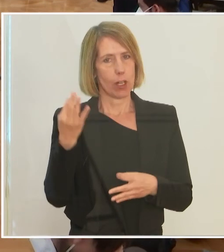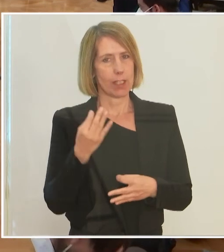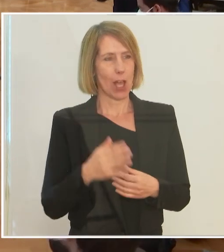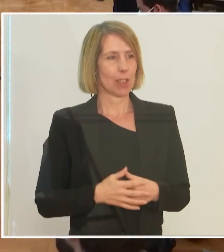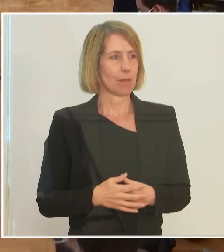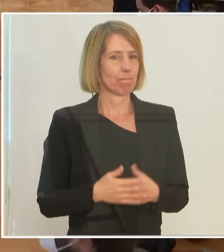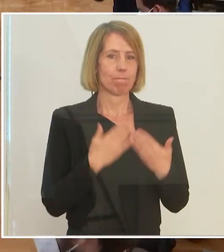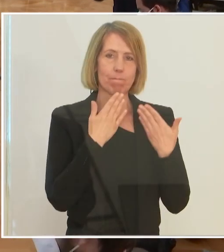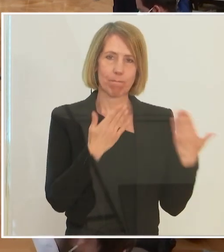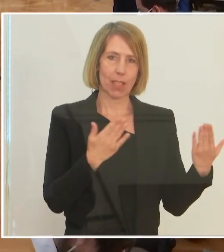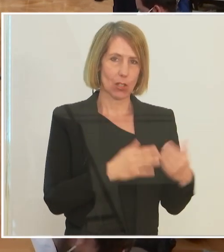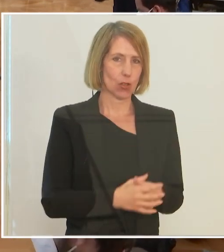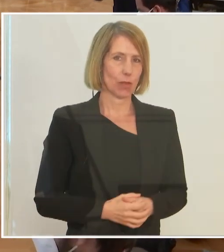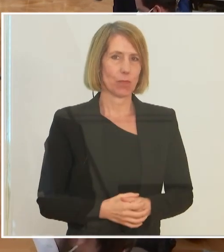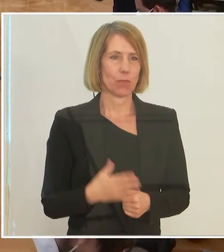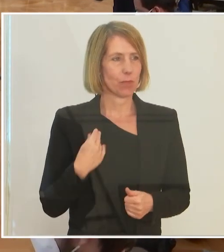Danke schön.